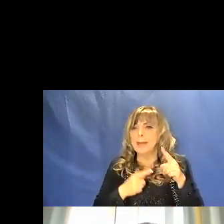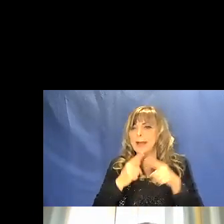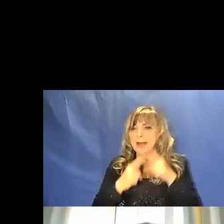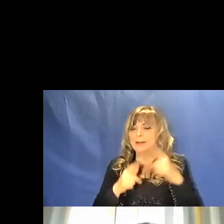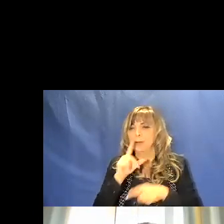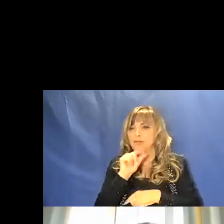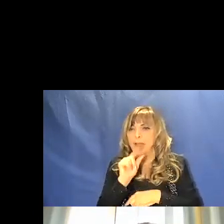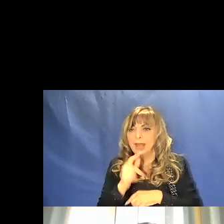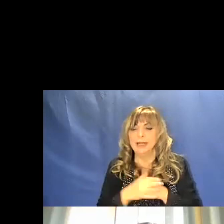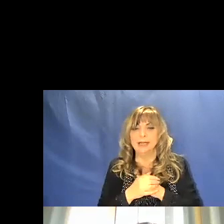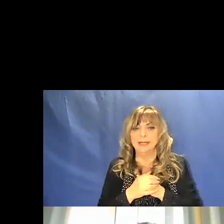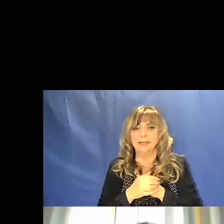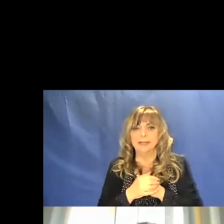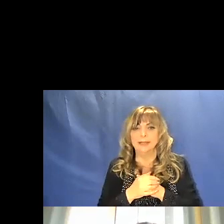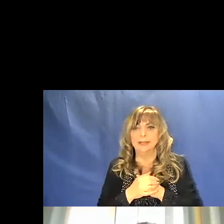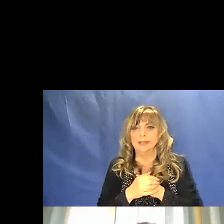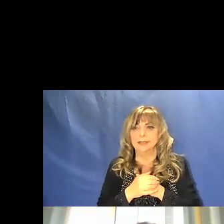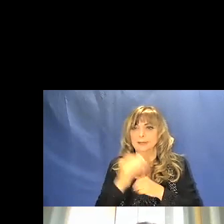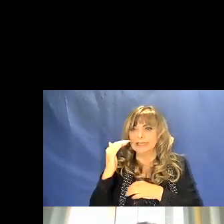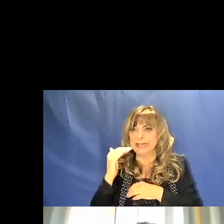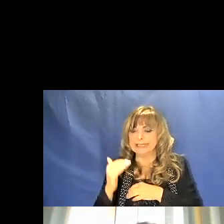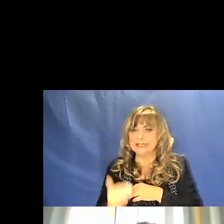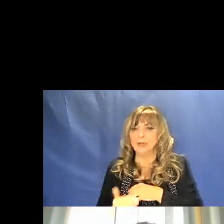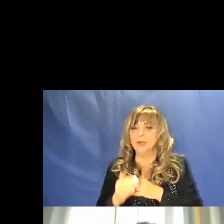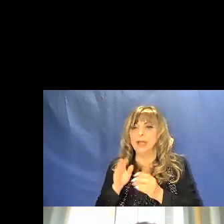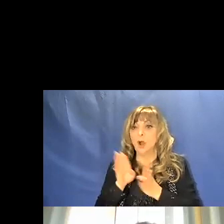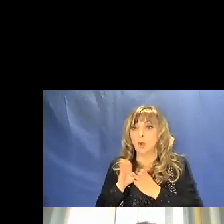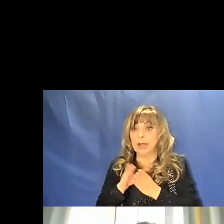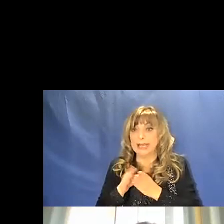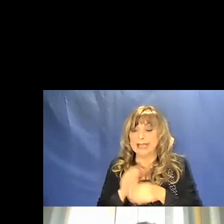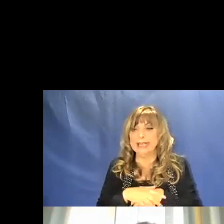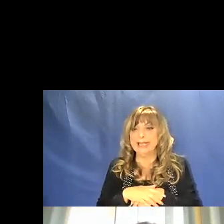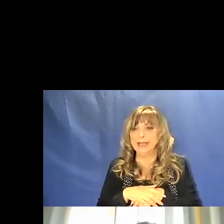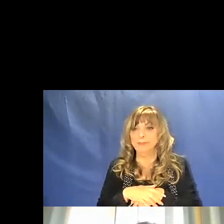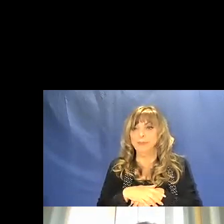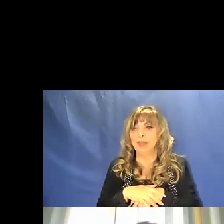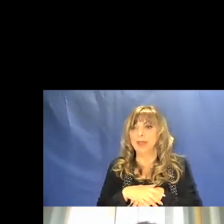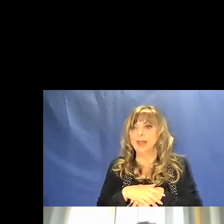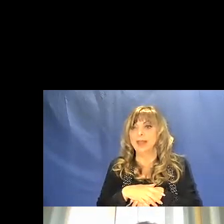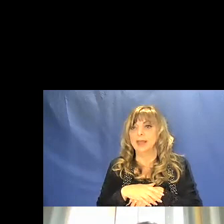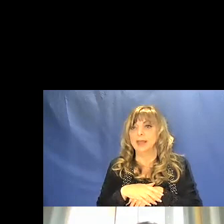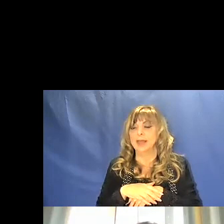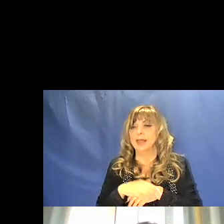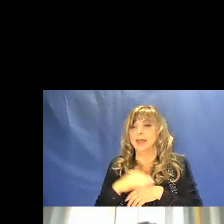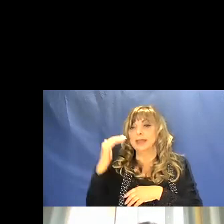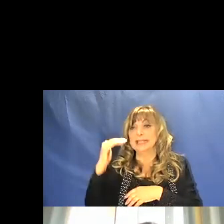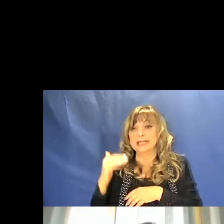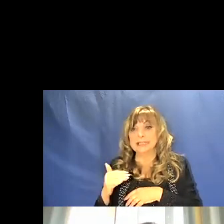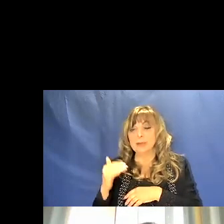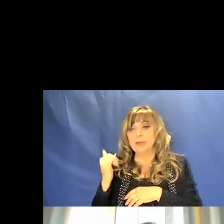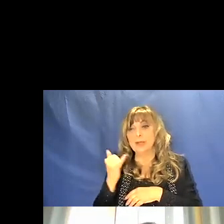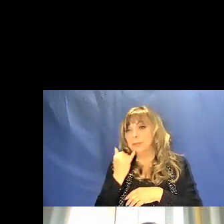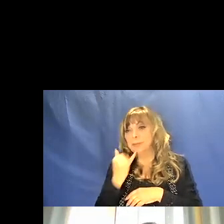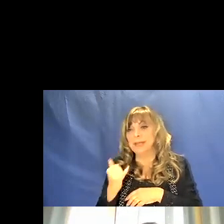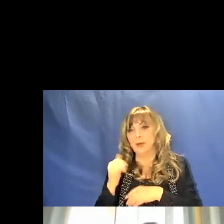una selezione di conchiglie una selezione di piccoli mammiferi che